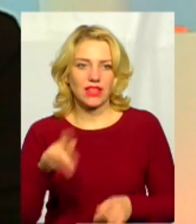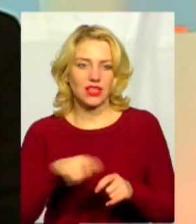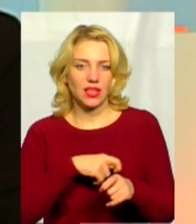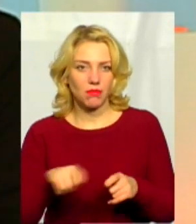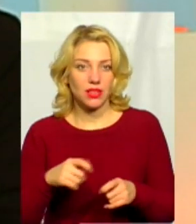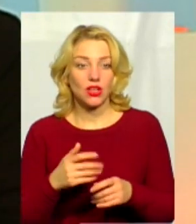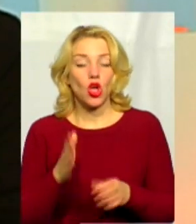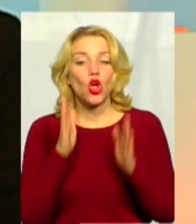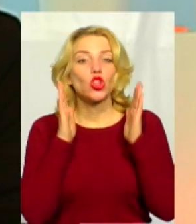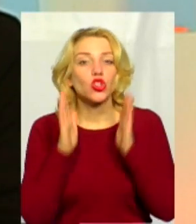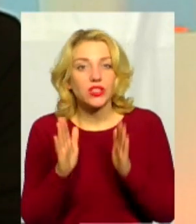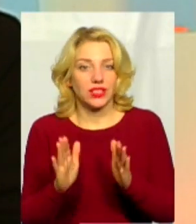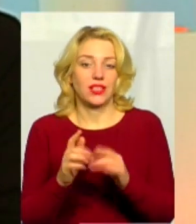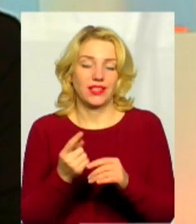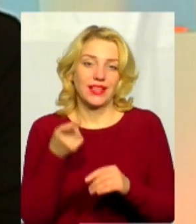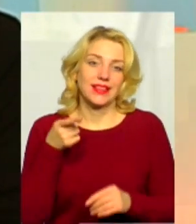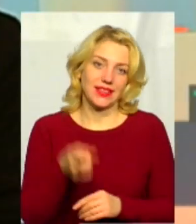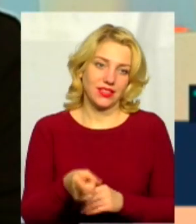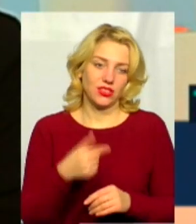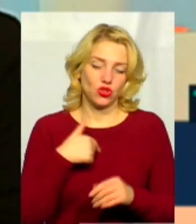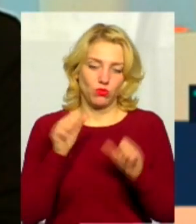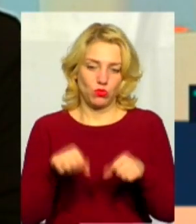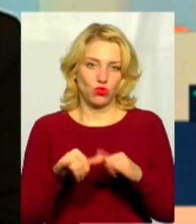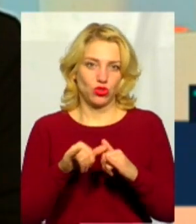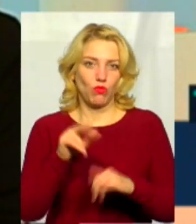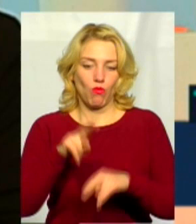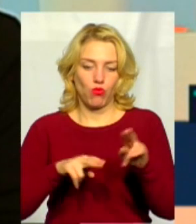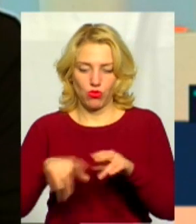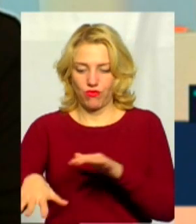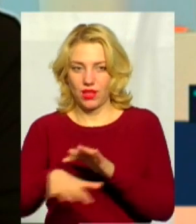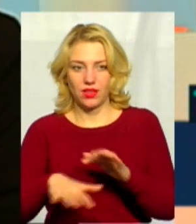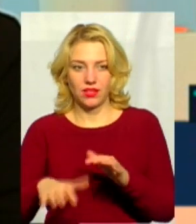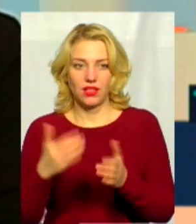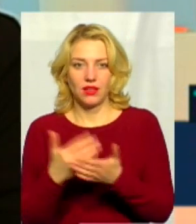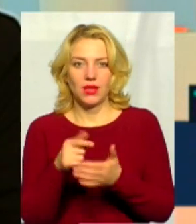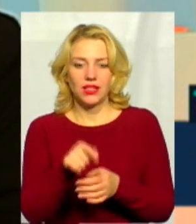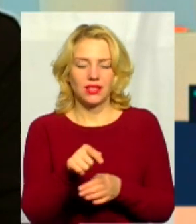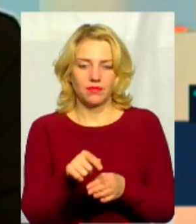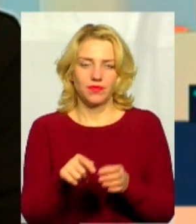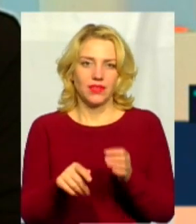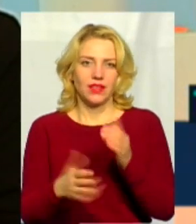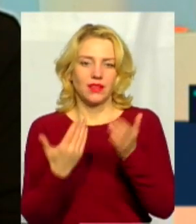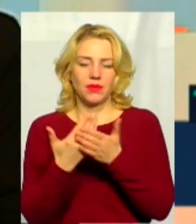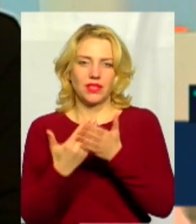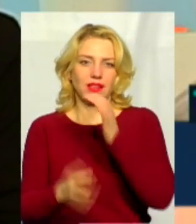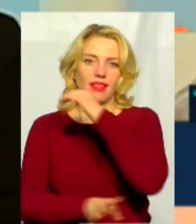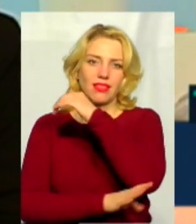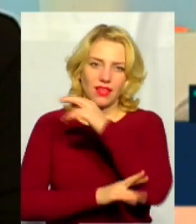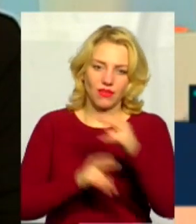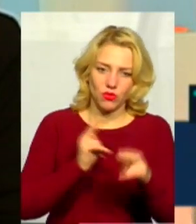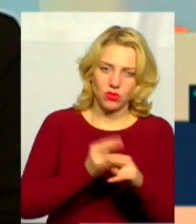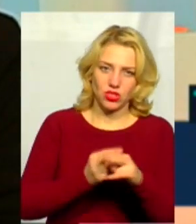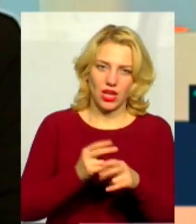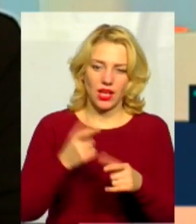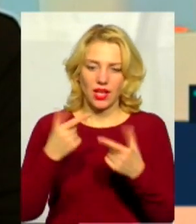тисячу із цього всієї площі ми можемо використовувати. Тому що є там десь затінена територія, там дерево росте, десь нахил дуже